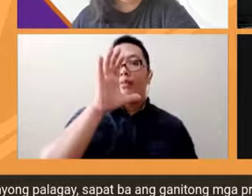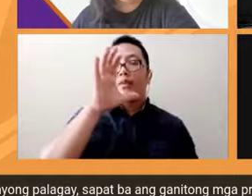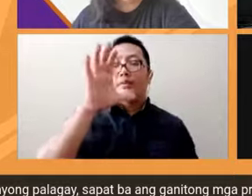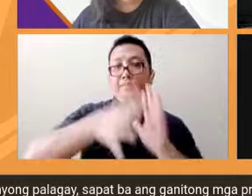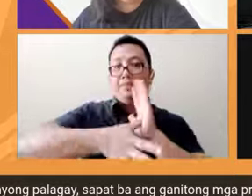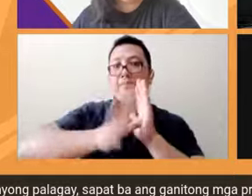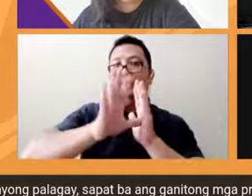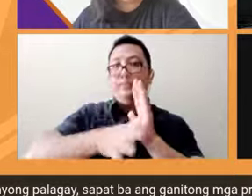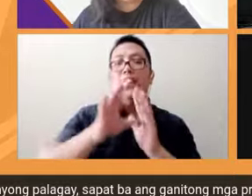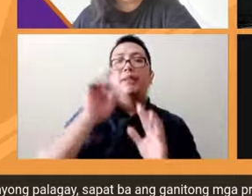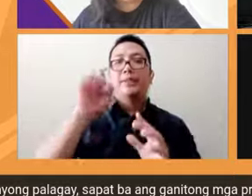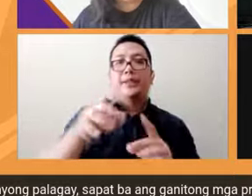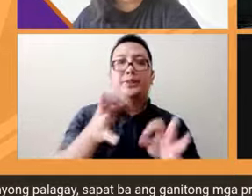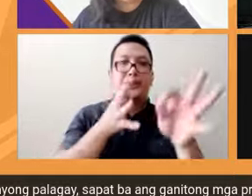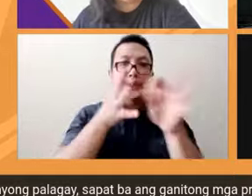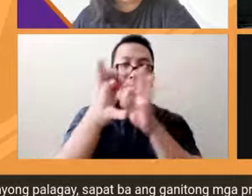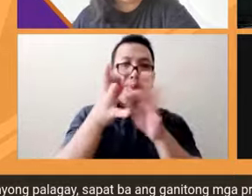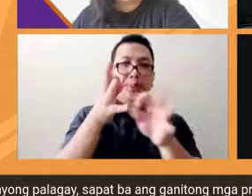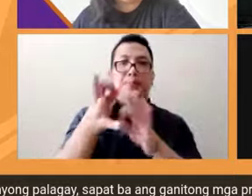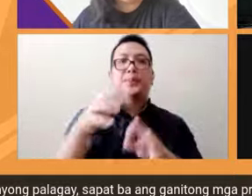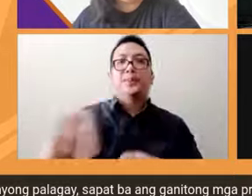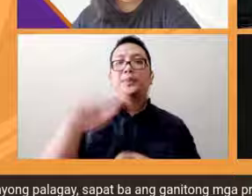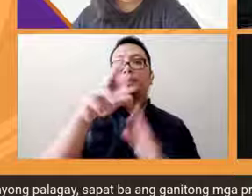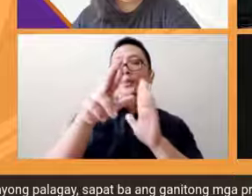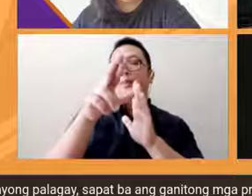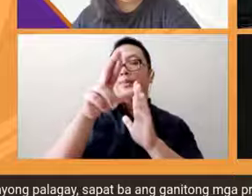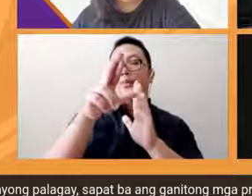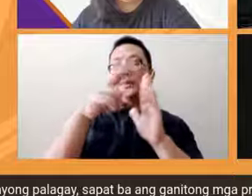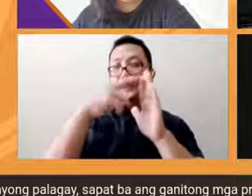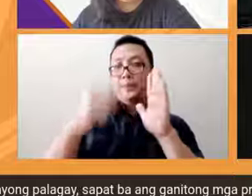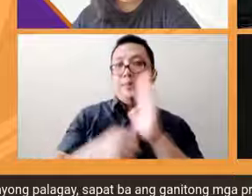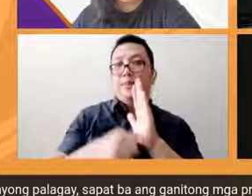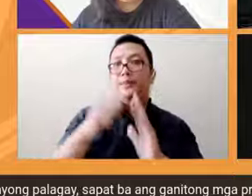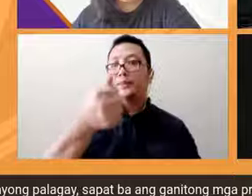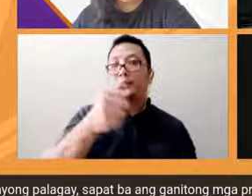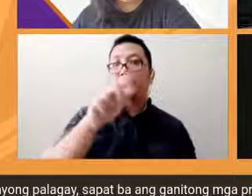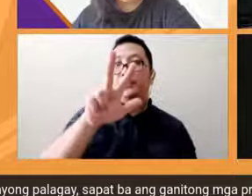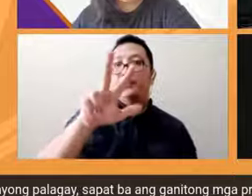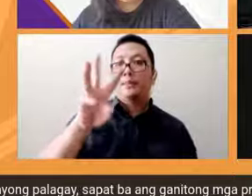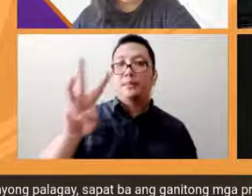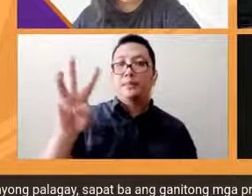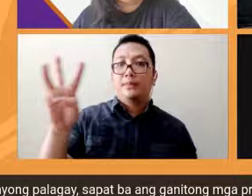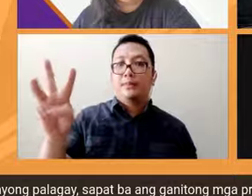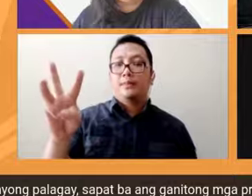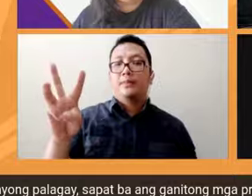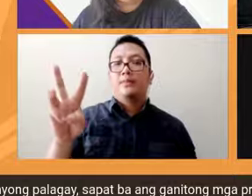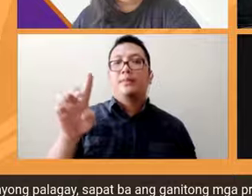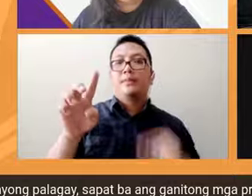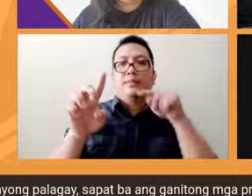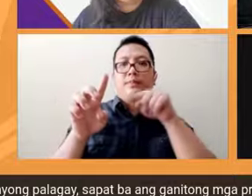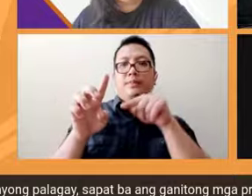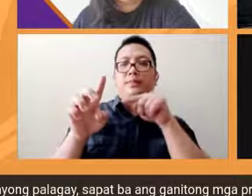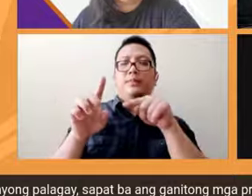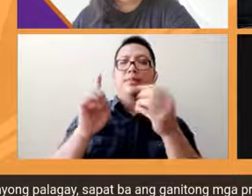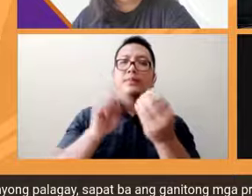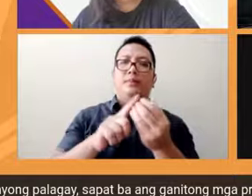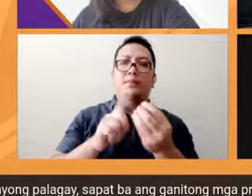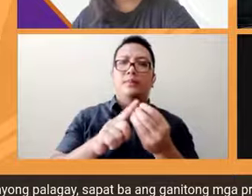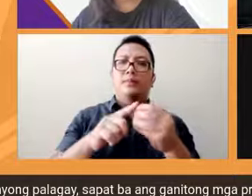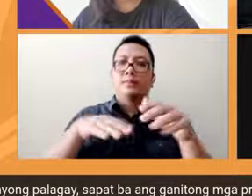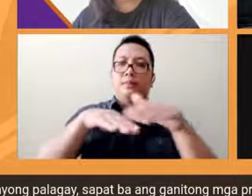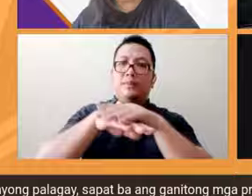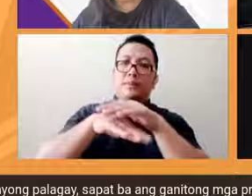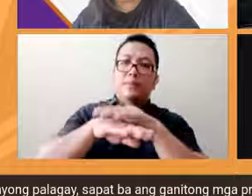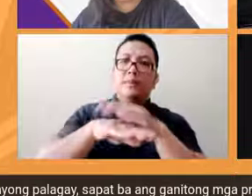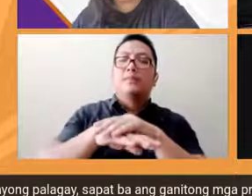-specify din sa Republic Act number 10366 yung in terms of accessibility although